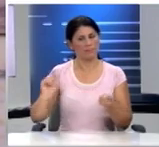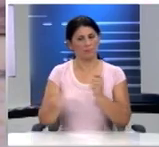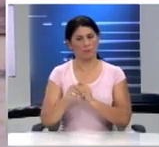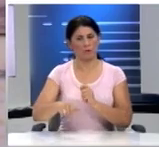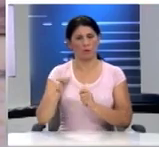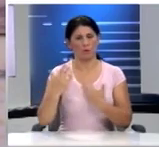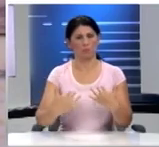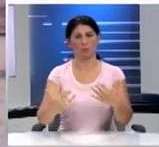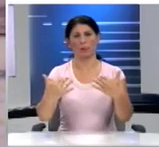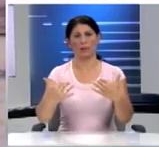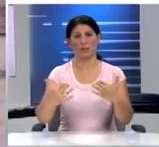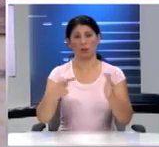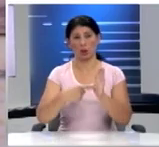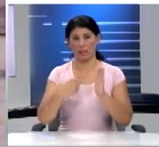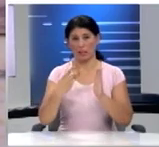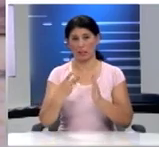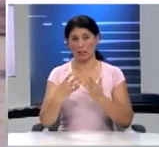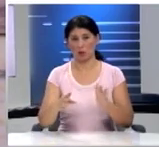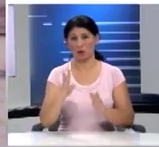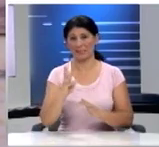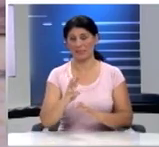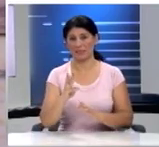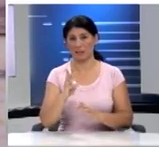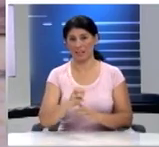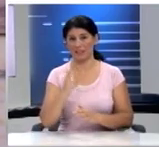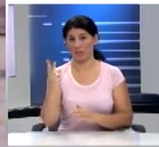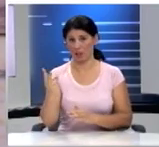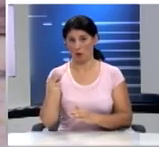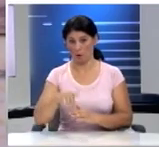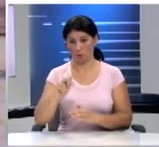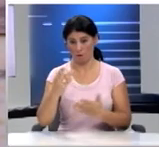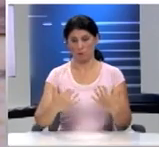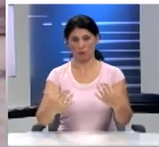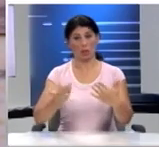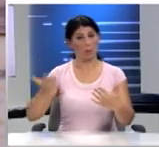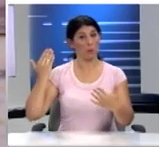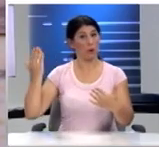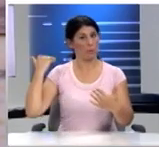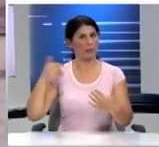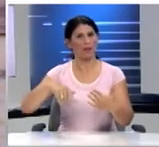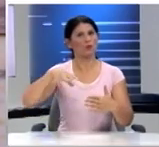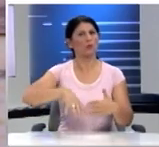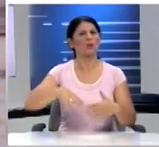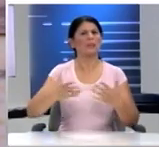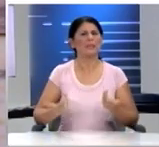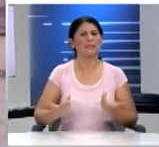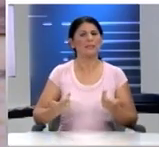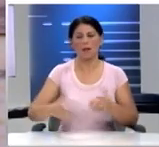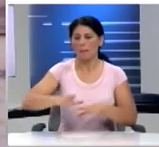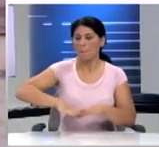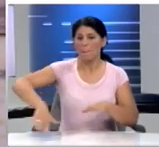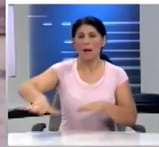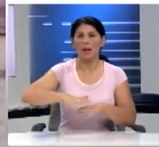έγινε μετά από 10 χρόνια από αυτό χρησιμοποιήθηκε σαν τόπος φιλοξενίας προσφύγων